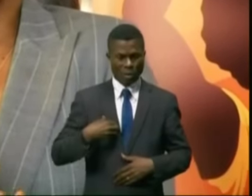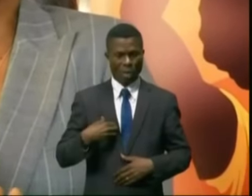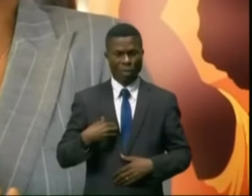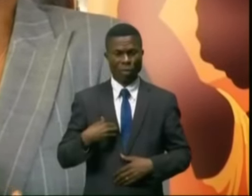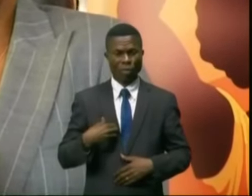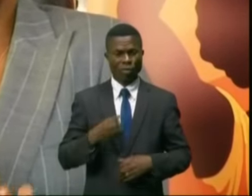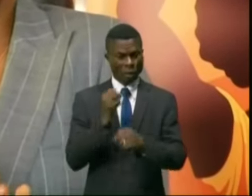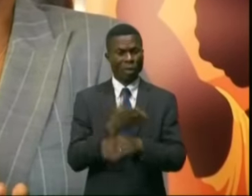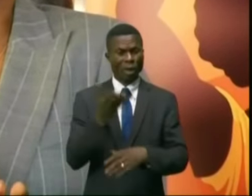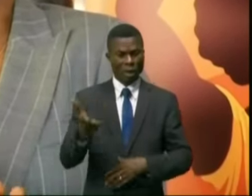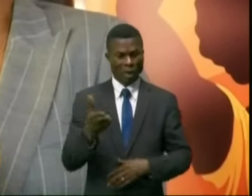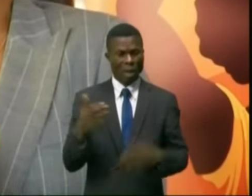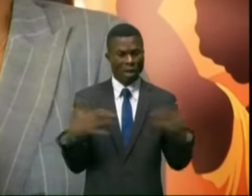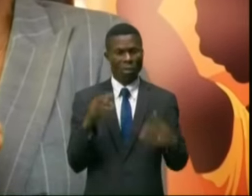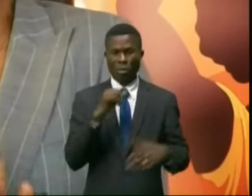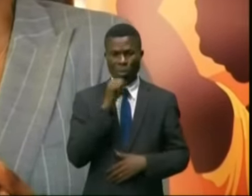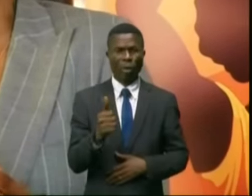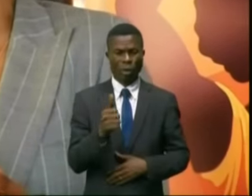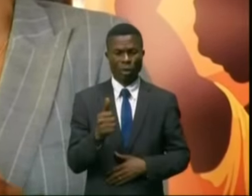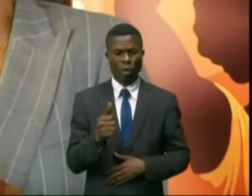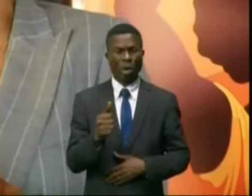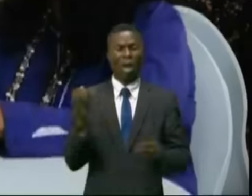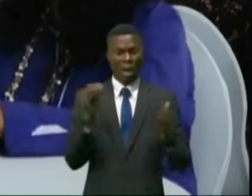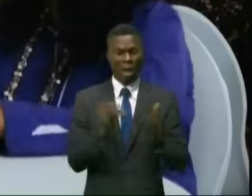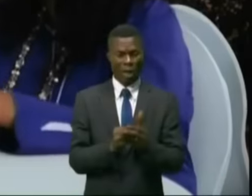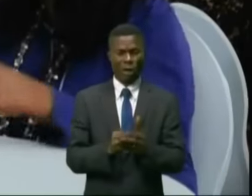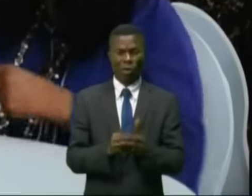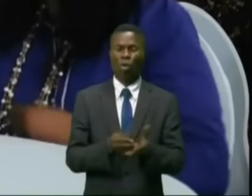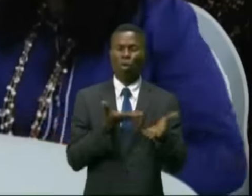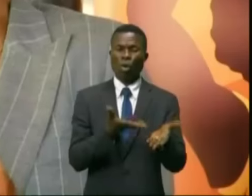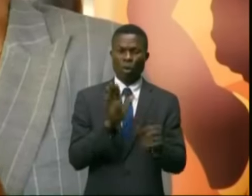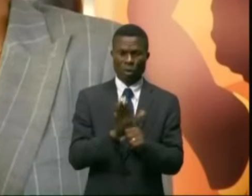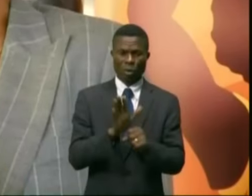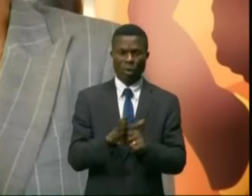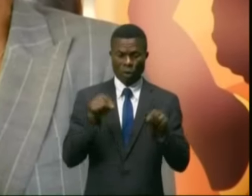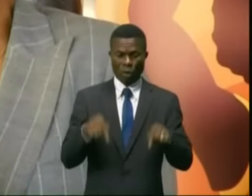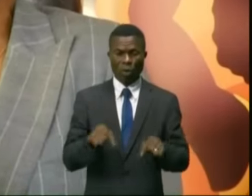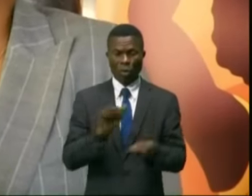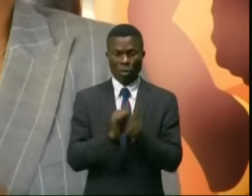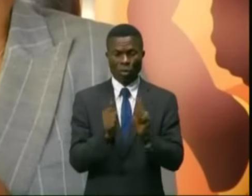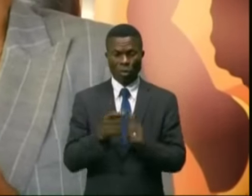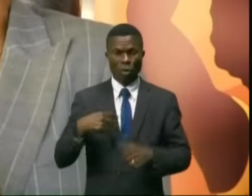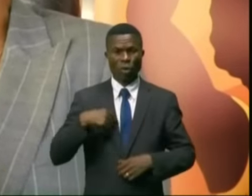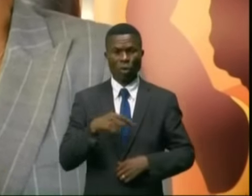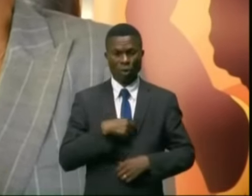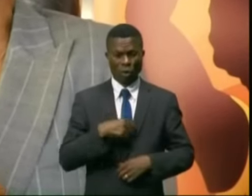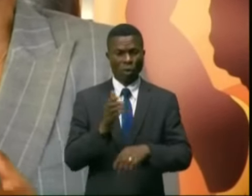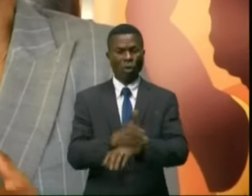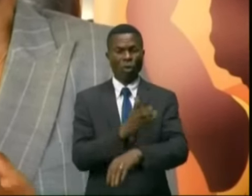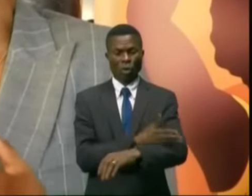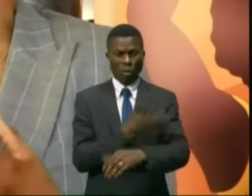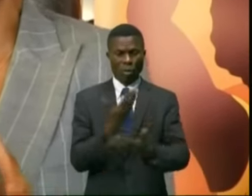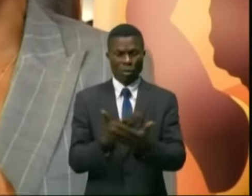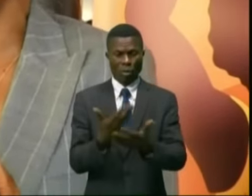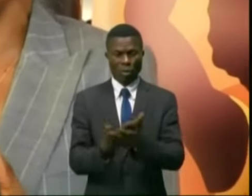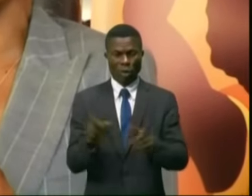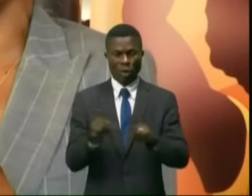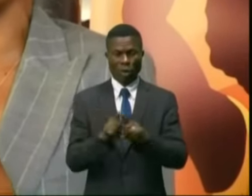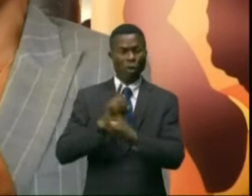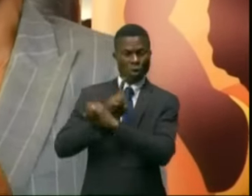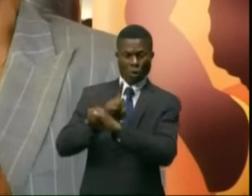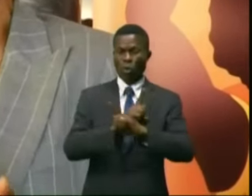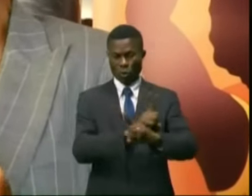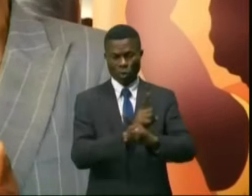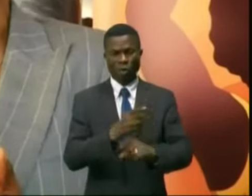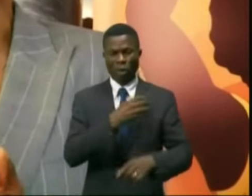elles sont prêtes. Elles n'ont pas peur et de plus en plus elles vont oser. Donc aujourd'hui, s'agit pour nous d'aller de plus en plus dans une forme d'offensive, oui,